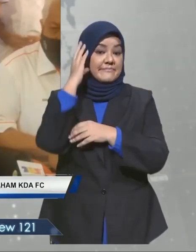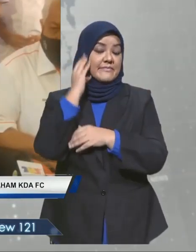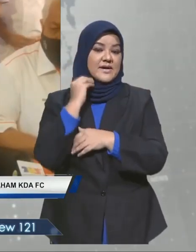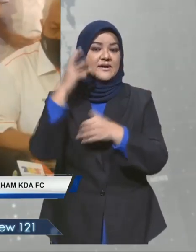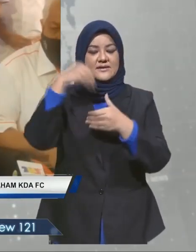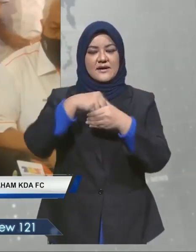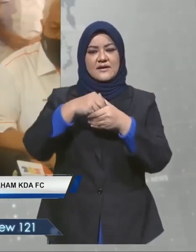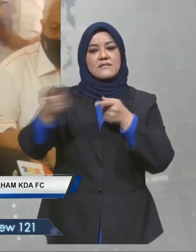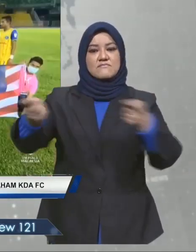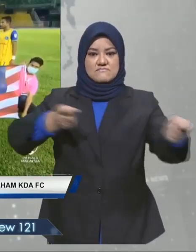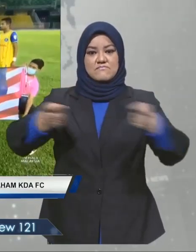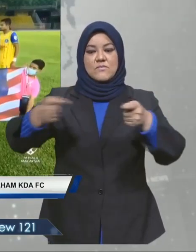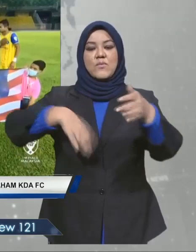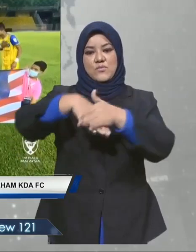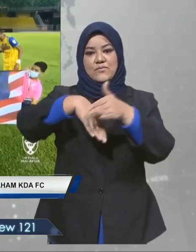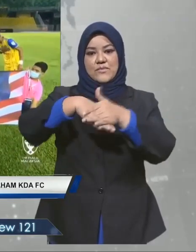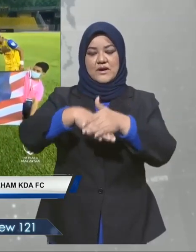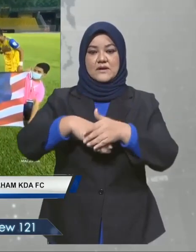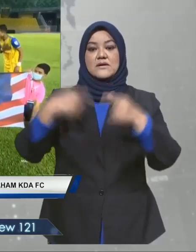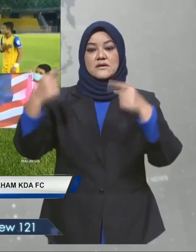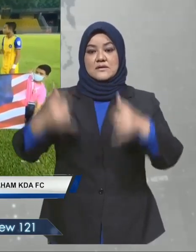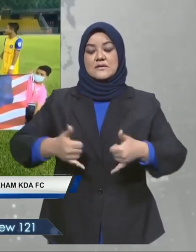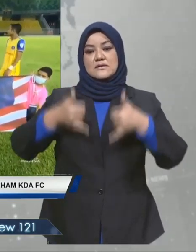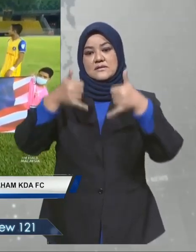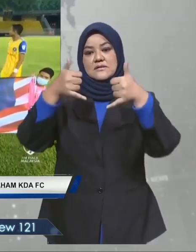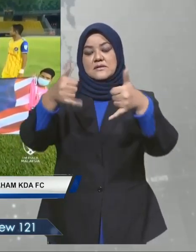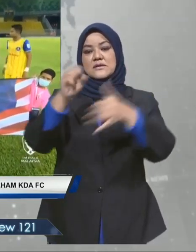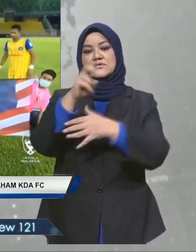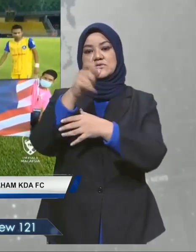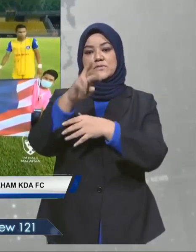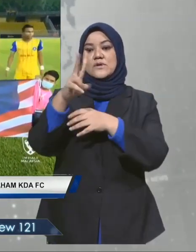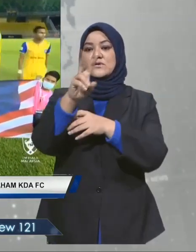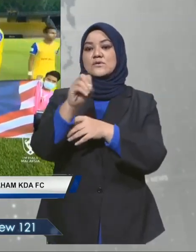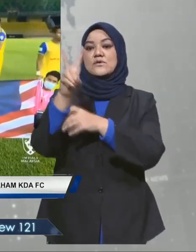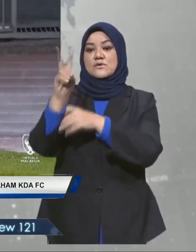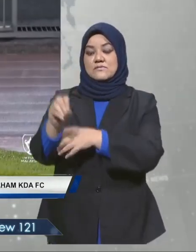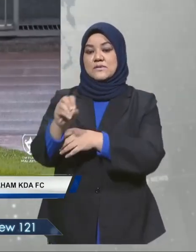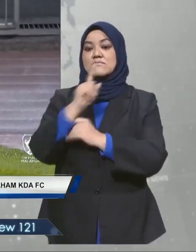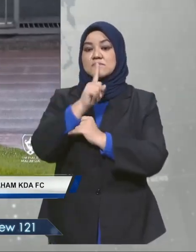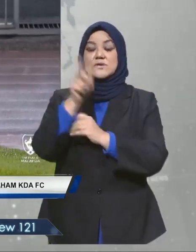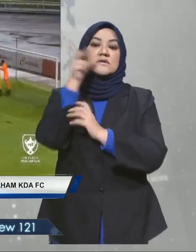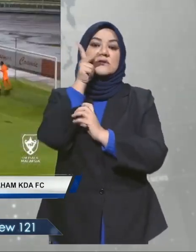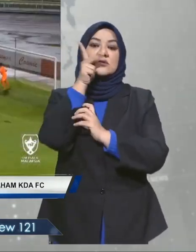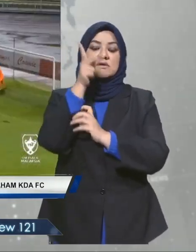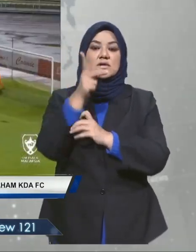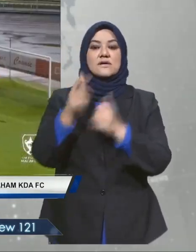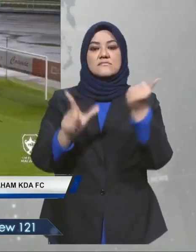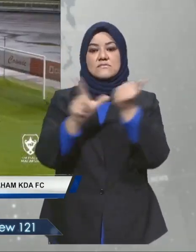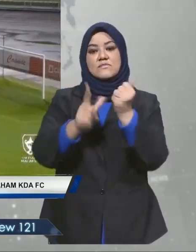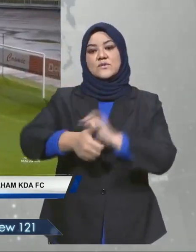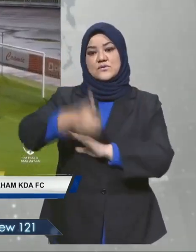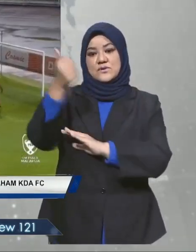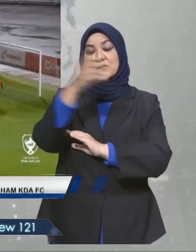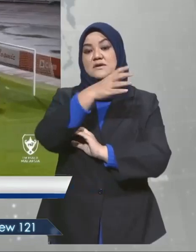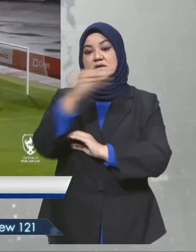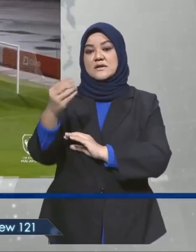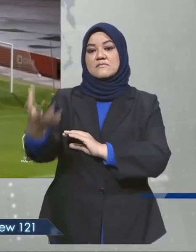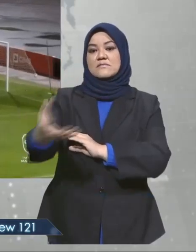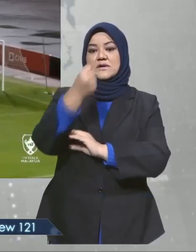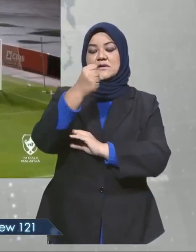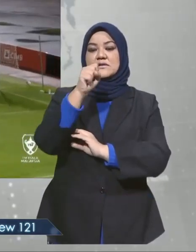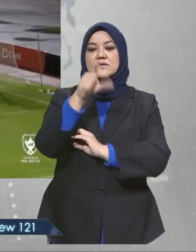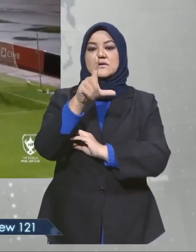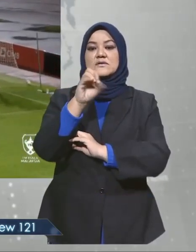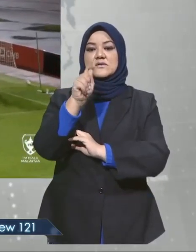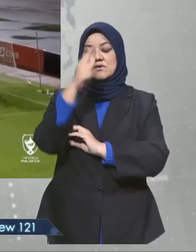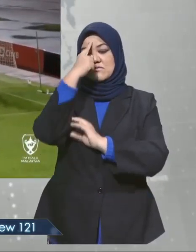dalam takbiran bola sepak. Pada saingan Liga Supermusim 2020, menyaksikan kedah muncul naib juara sekaligus meraih slot